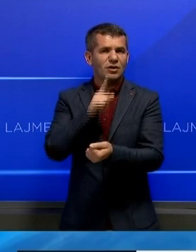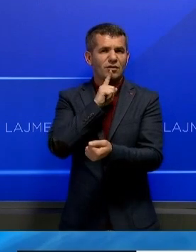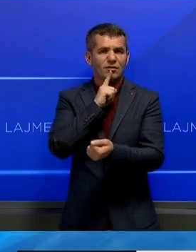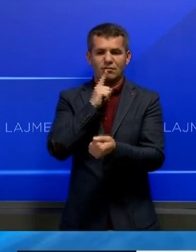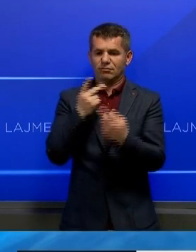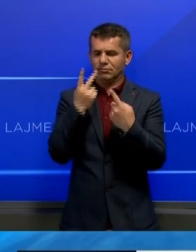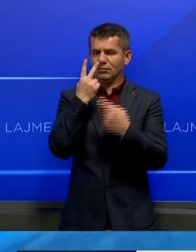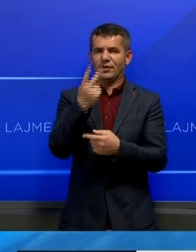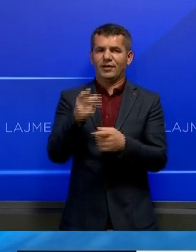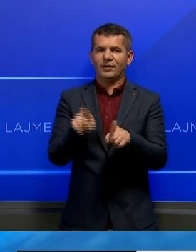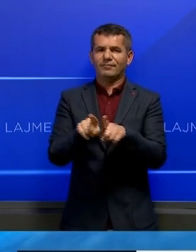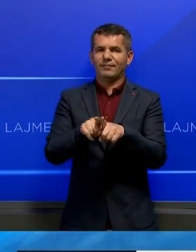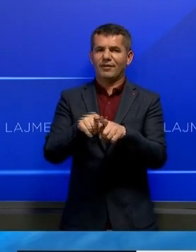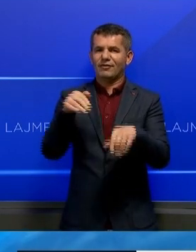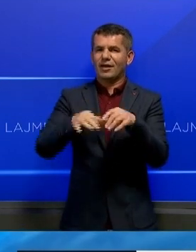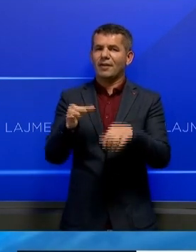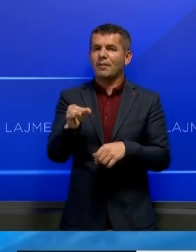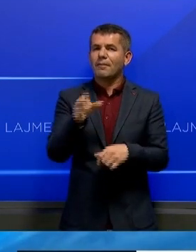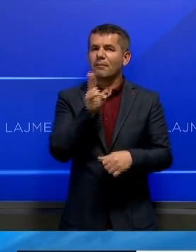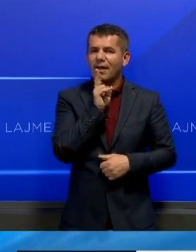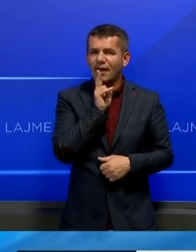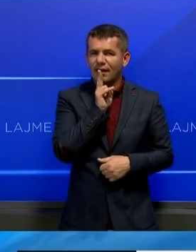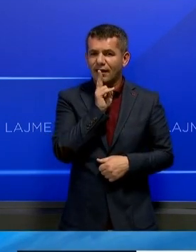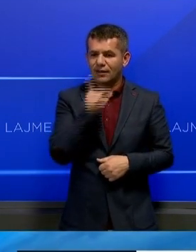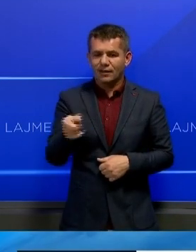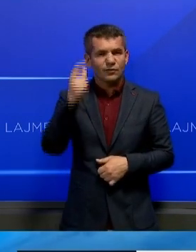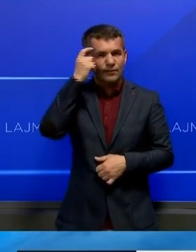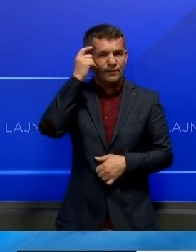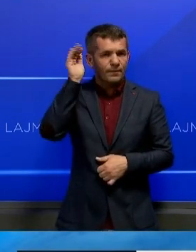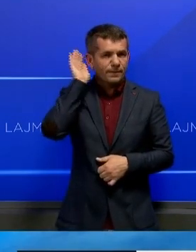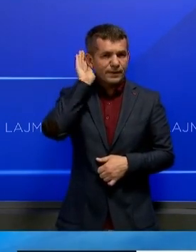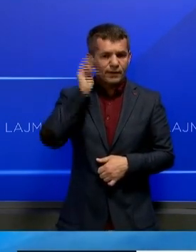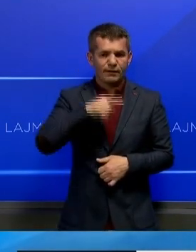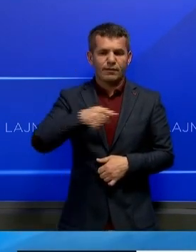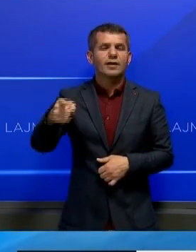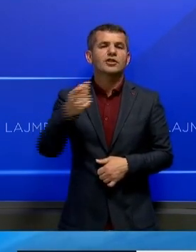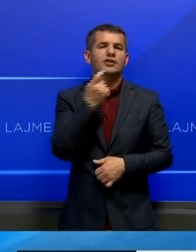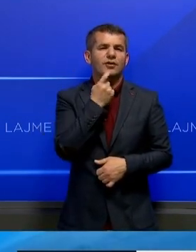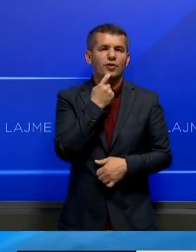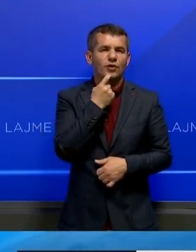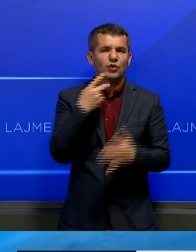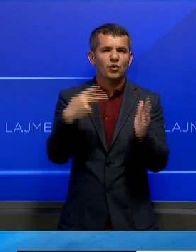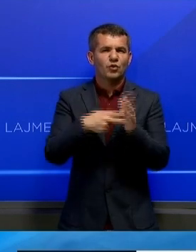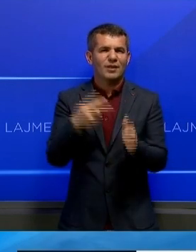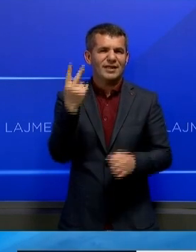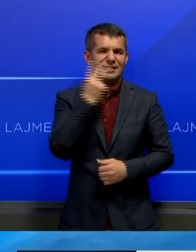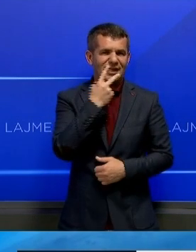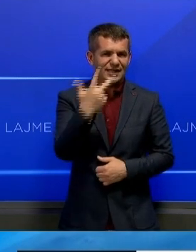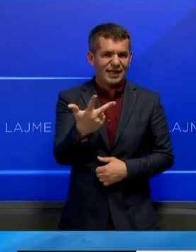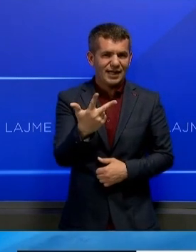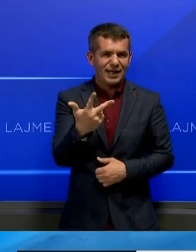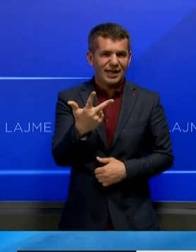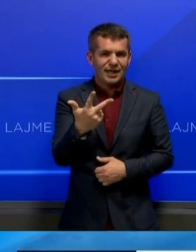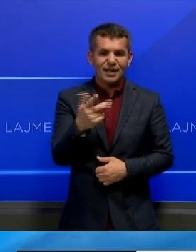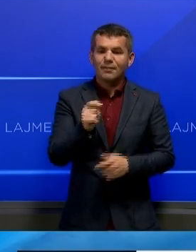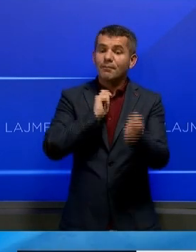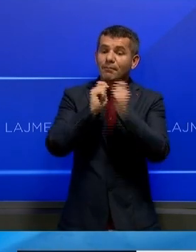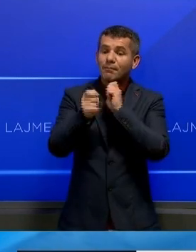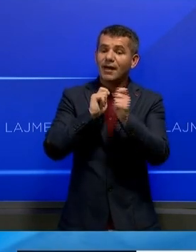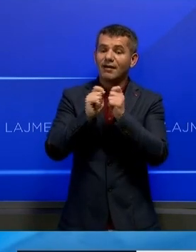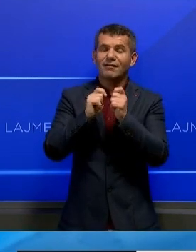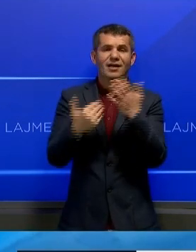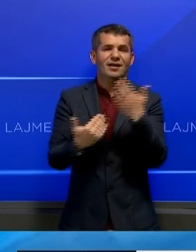fraksion ka shtë vogël. Me gjitha të, a i do të jetë kryeministër diri në shtator të vitit 2023 si piesë e